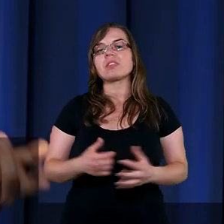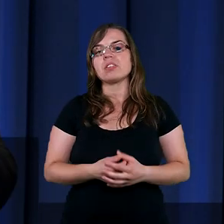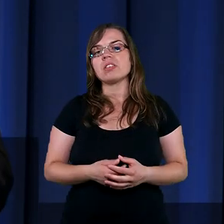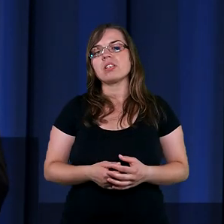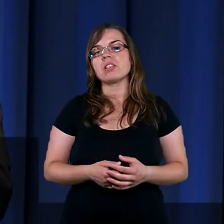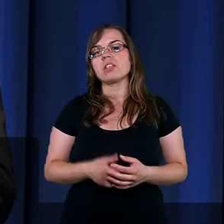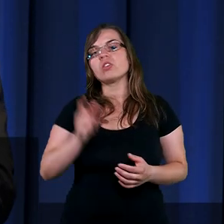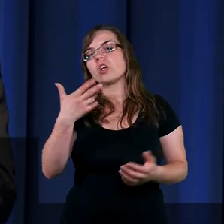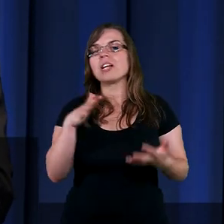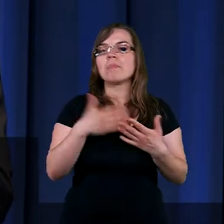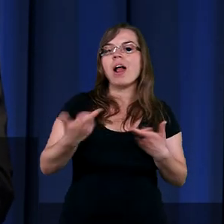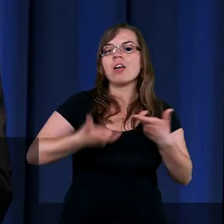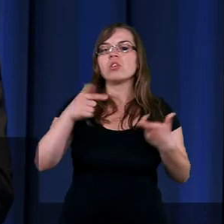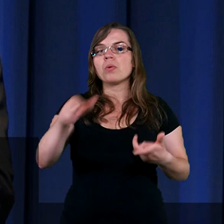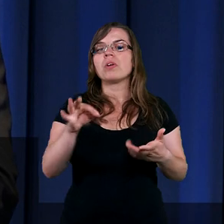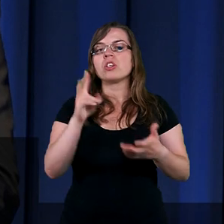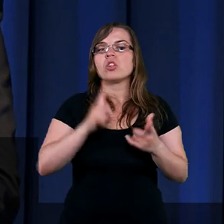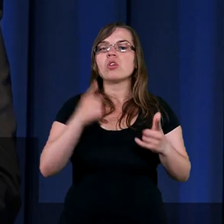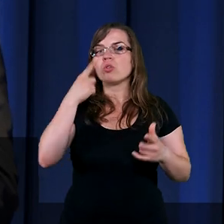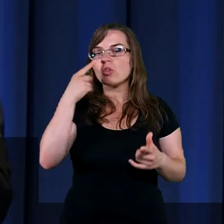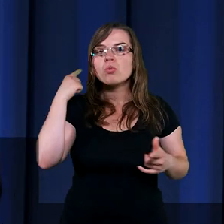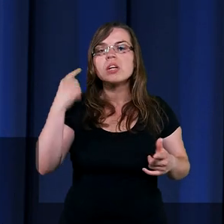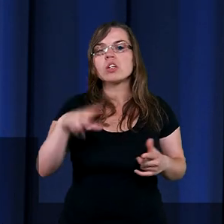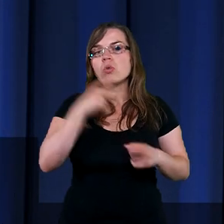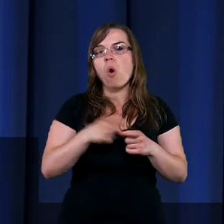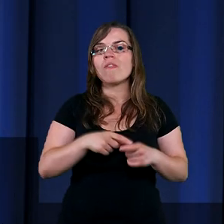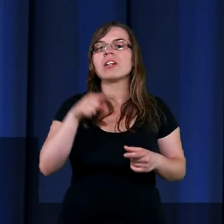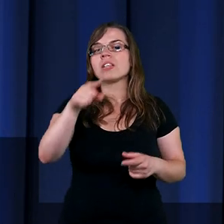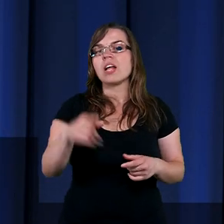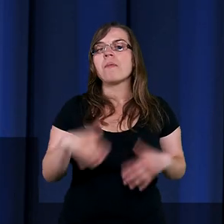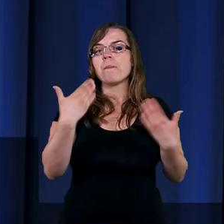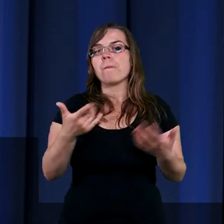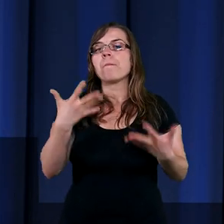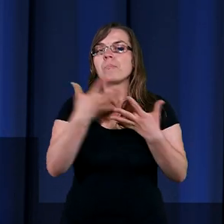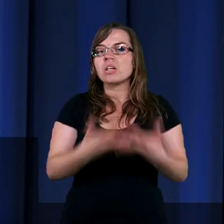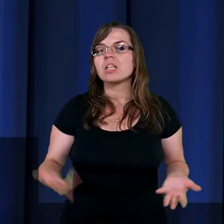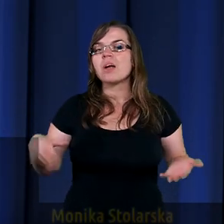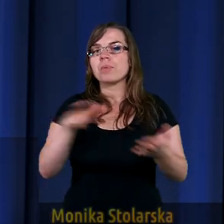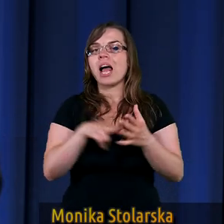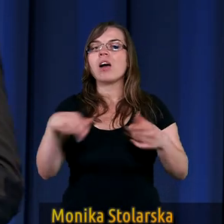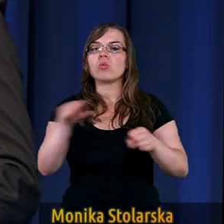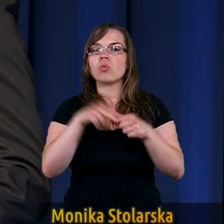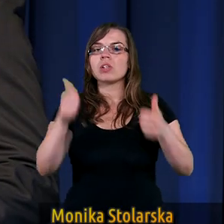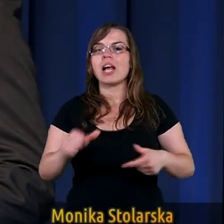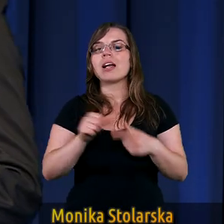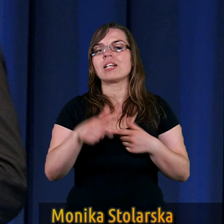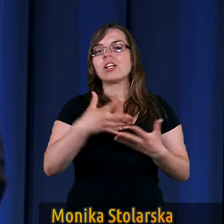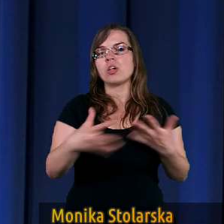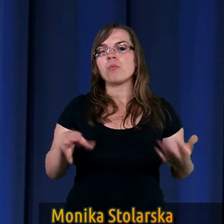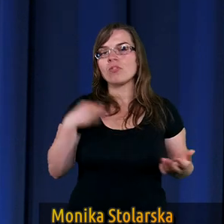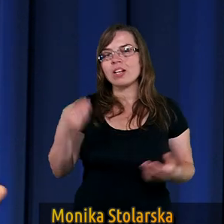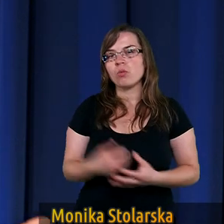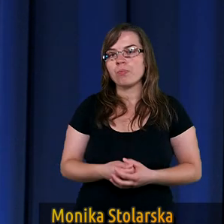Rzeczywiście nie spala się i w pewnym momencie słyszy słowa, zdoł im sandały swoje, bo ziemia, na której stoisz, jest ziemią świętą.